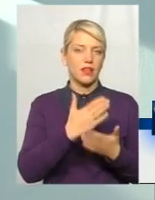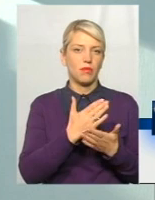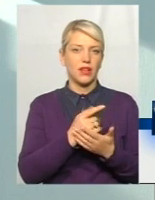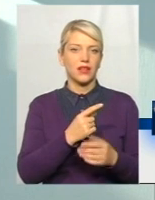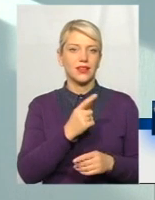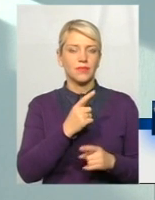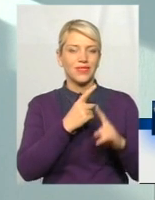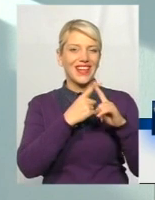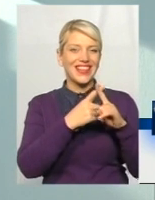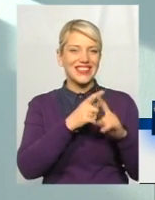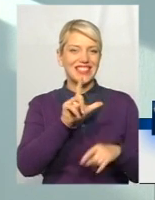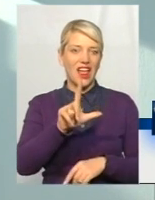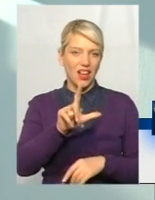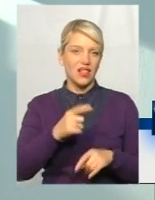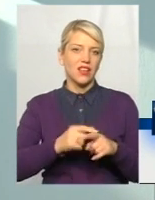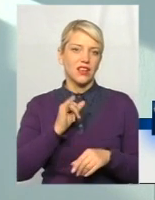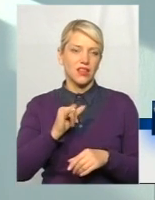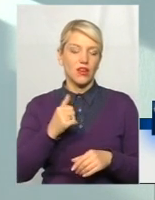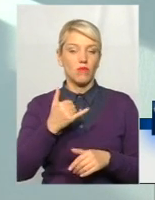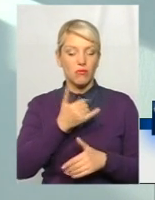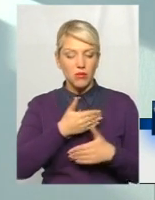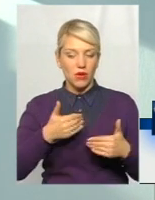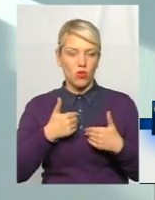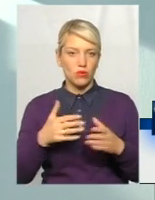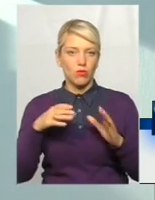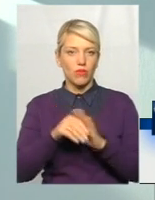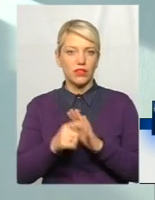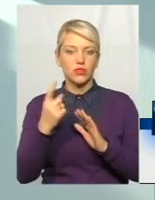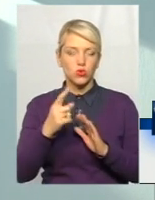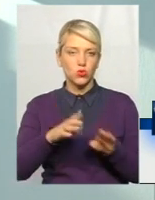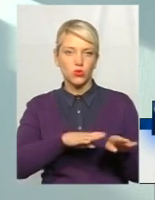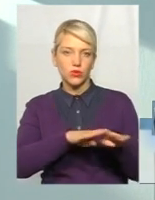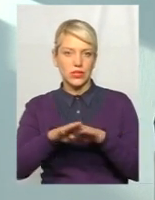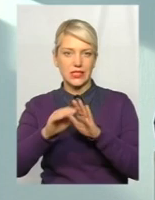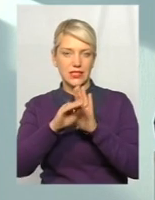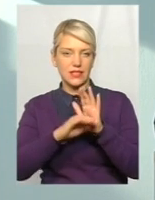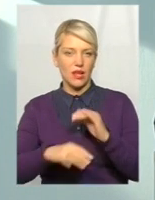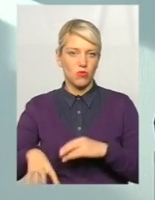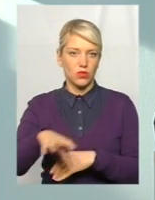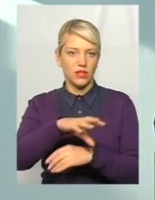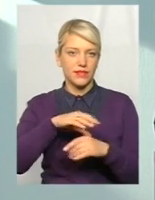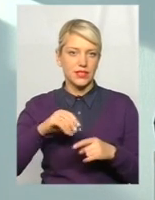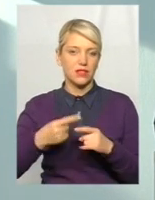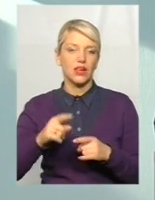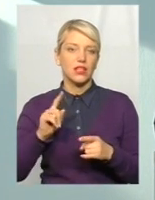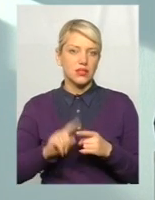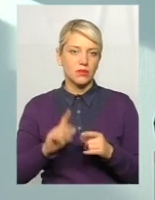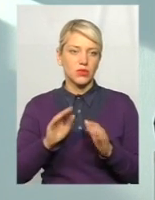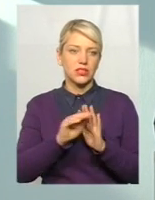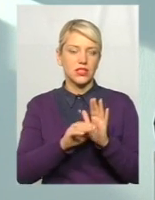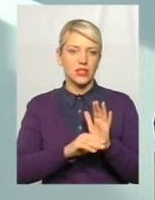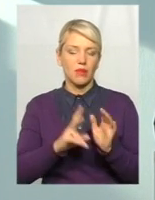Наша ідея якраз в тому, щоб запровадити єдину цю систему, і вона буде безпечна. Крім того, якщо система знаходиться на